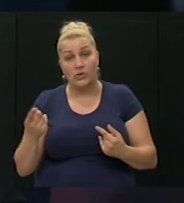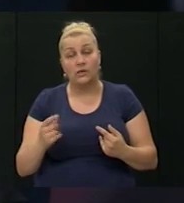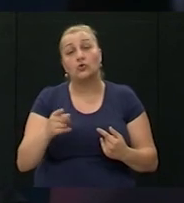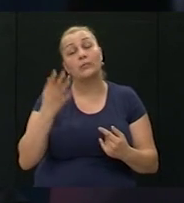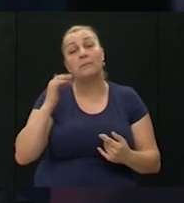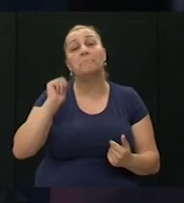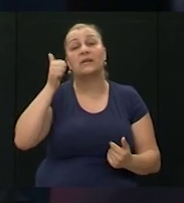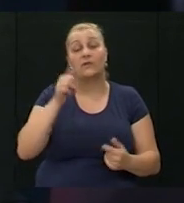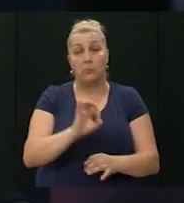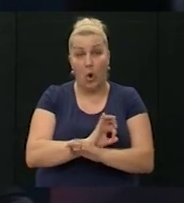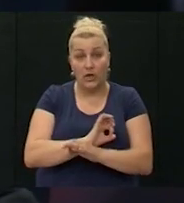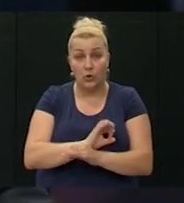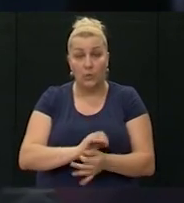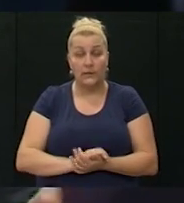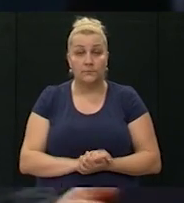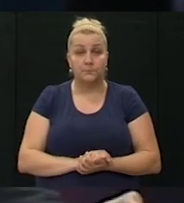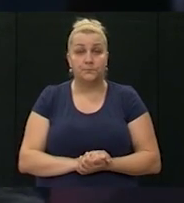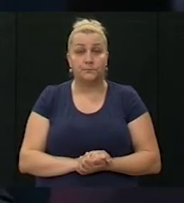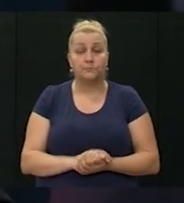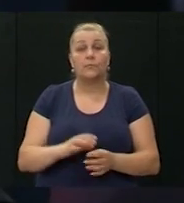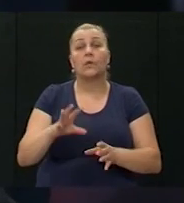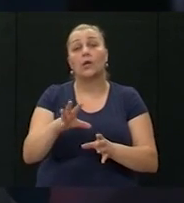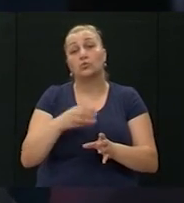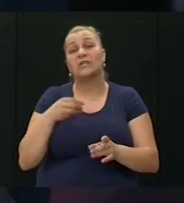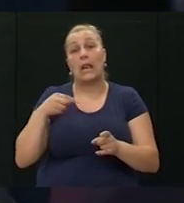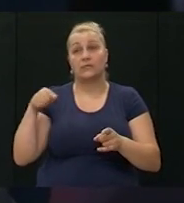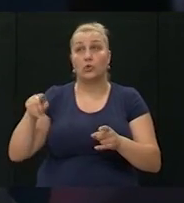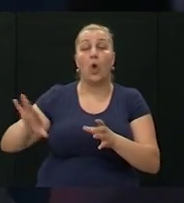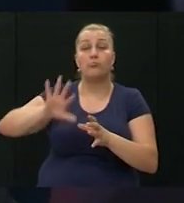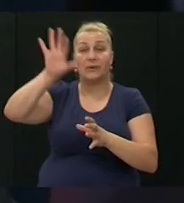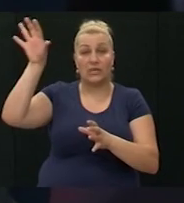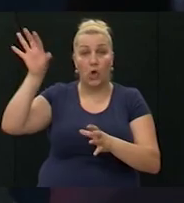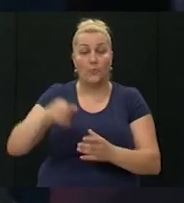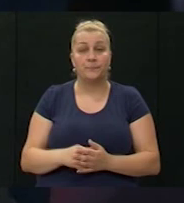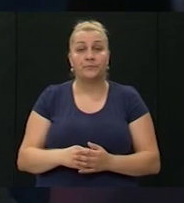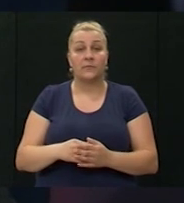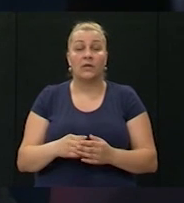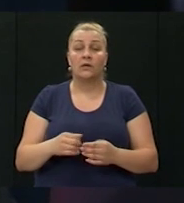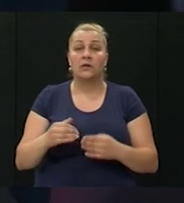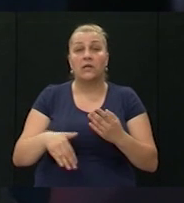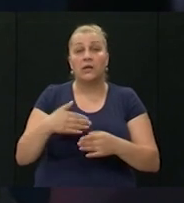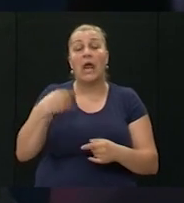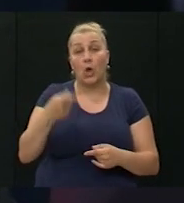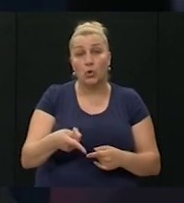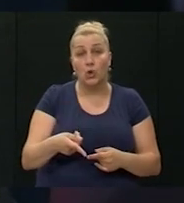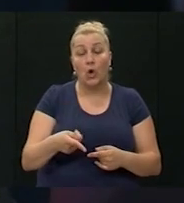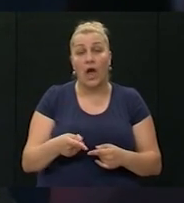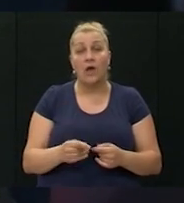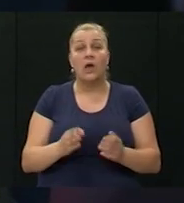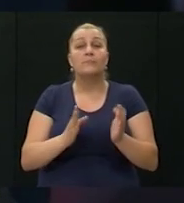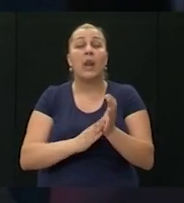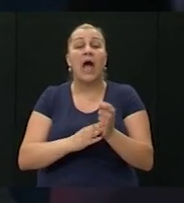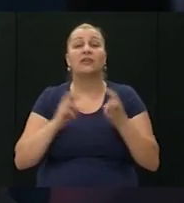prvih poginulih i uzeli smo to brdo. I nedugo nakon toga Mladić